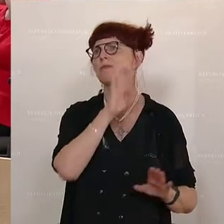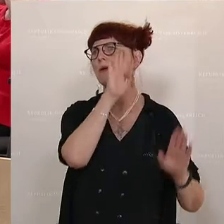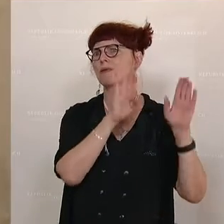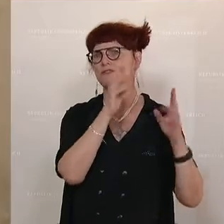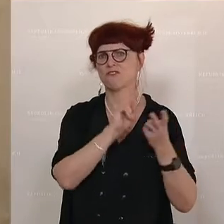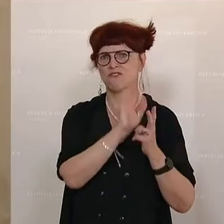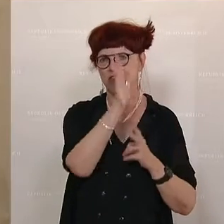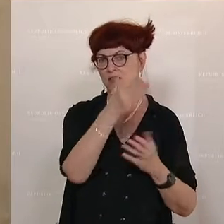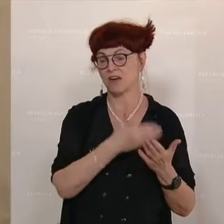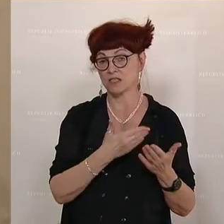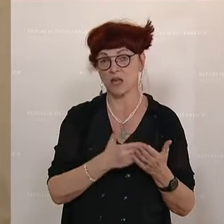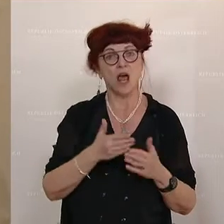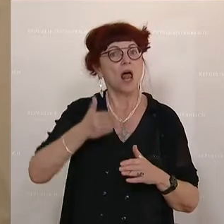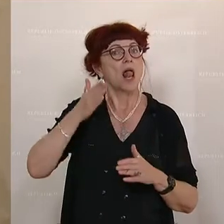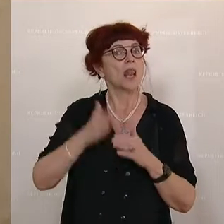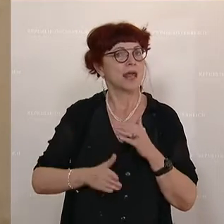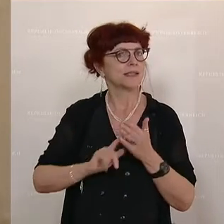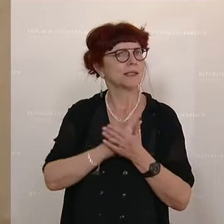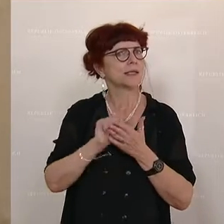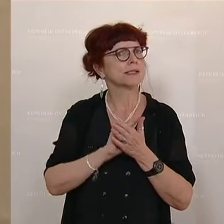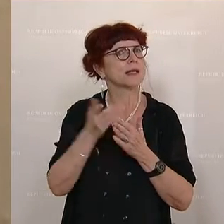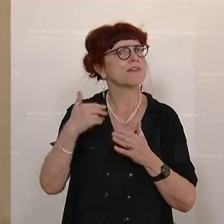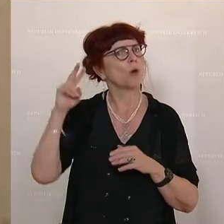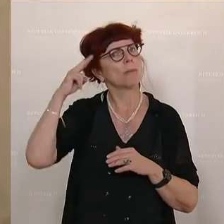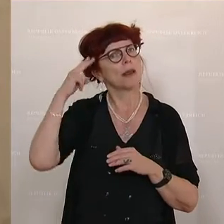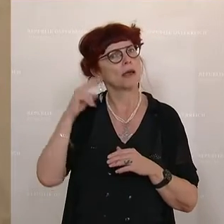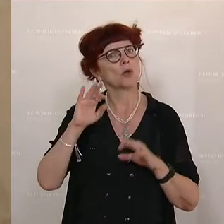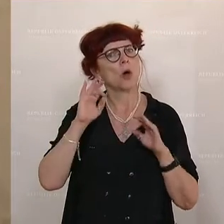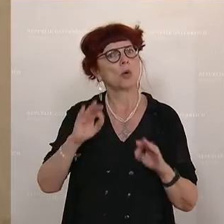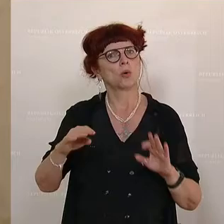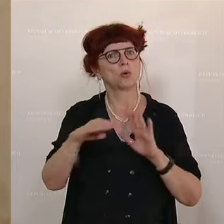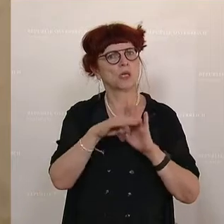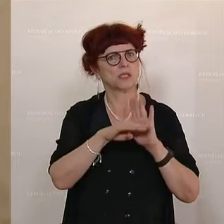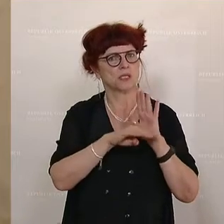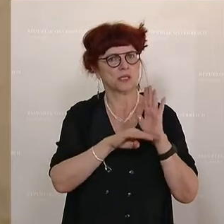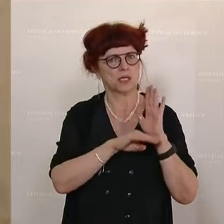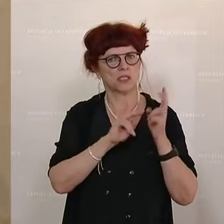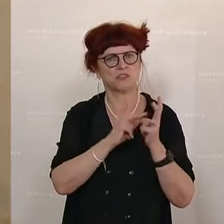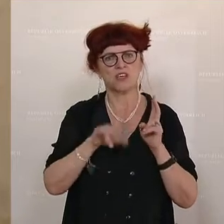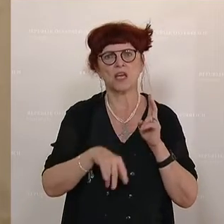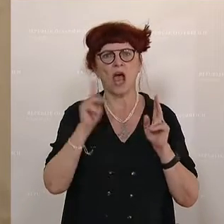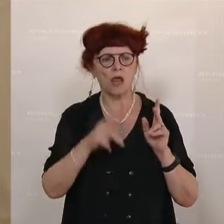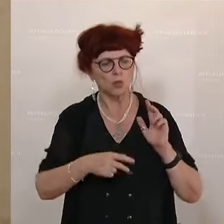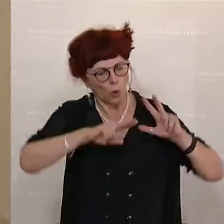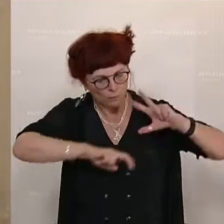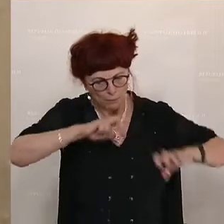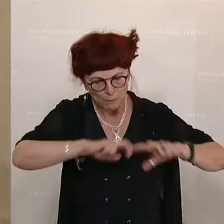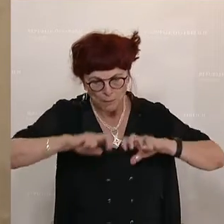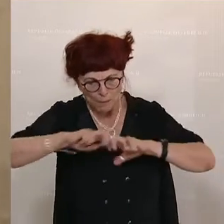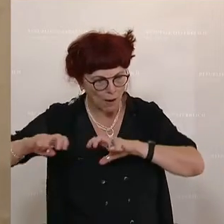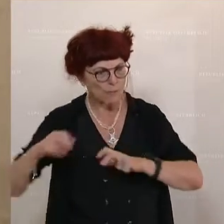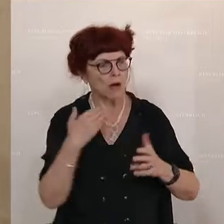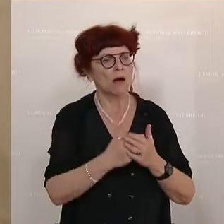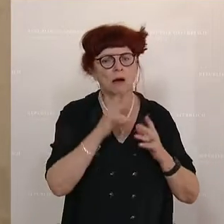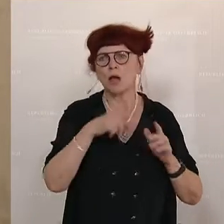Euer größtes Nachdenken in letzter Zeit ist das, wie kann ich ein gutes Gesetz noch zerpflücken, dass es schlecht ist und nicht, was ich besser